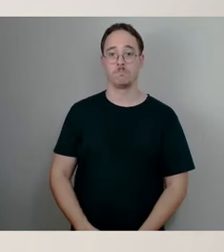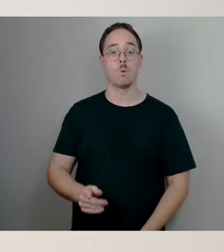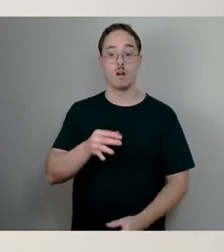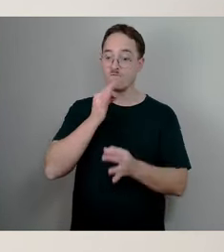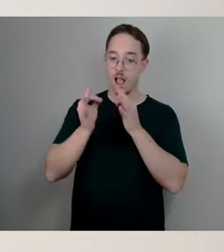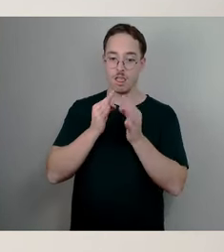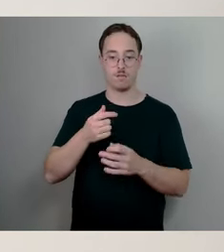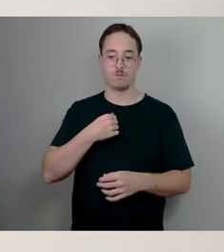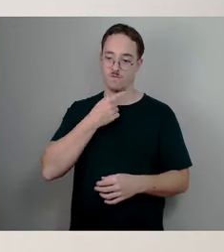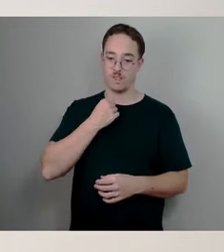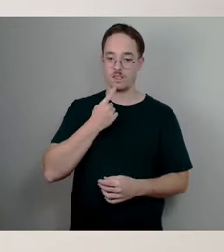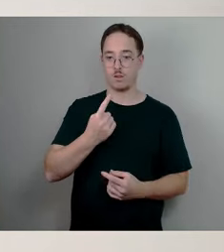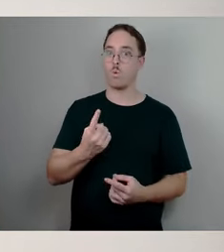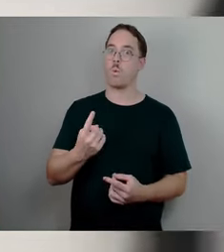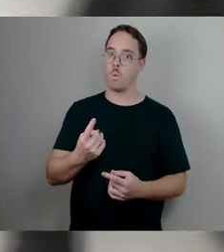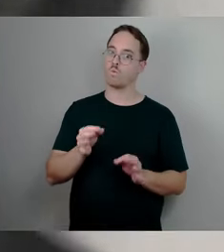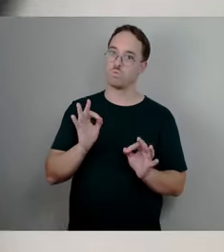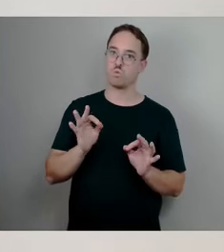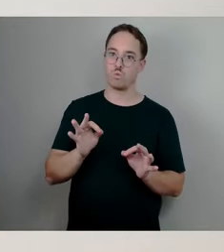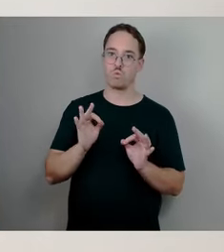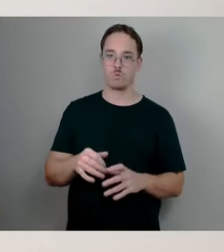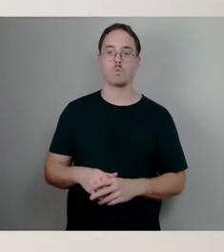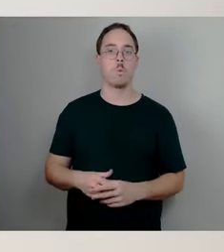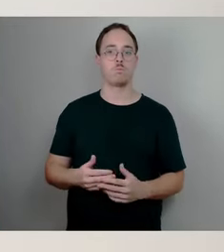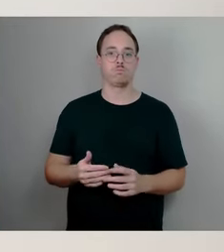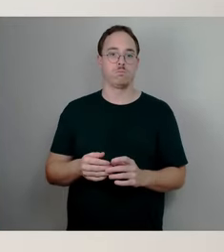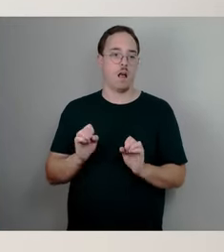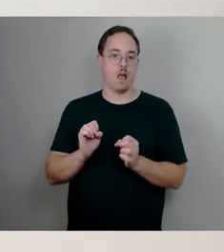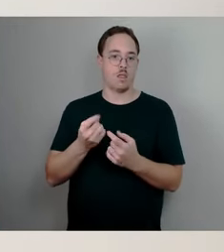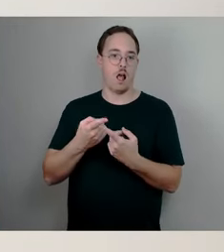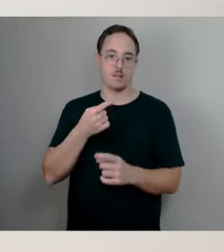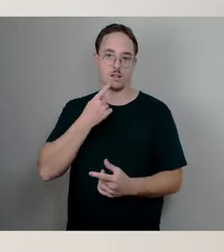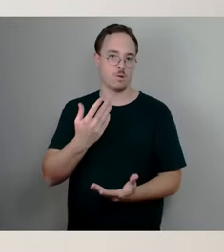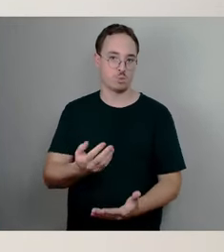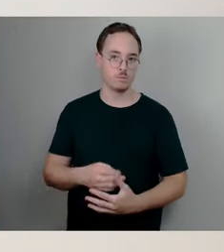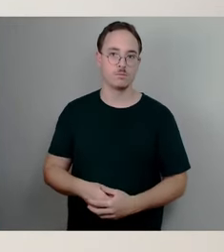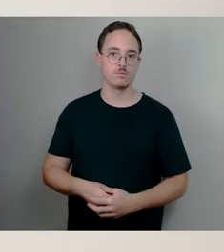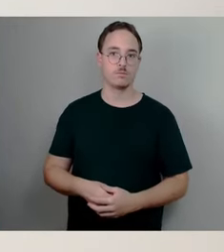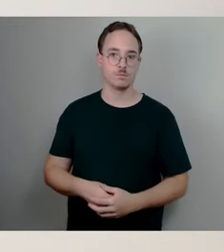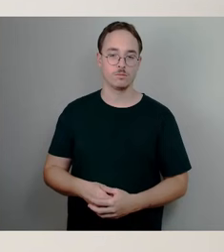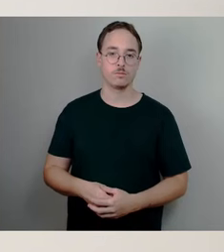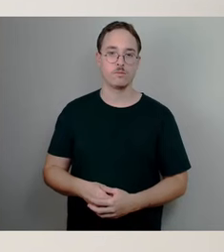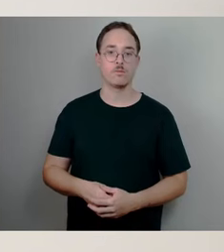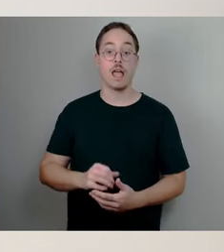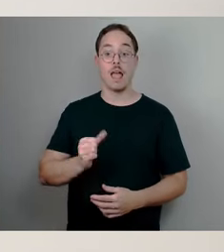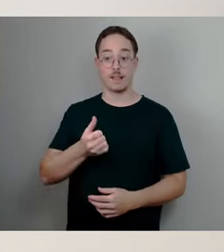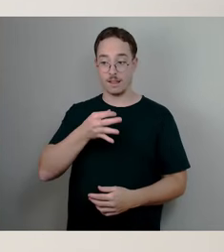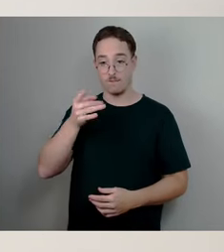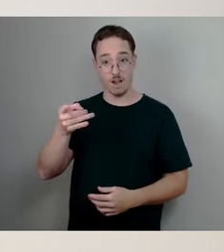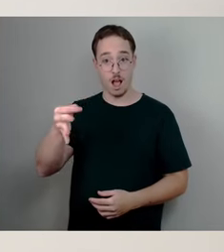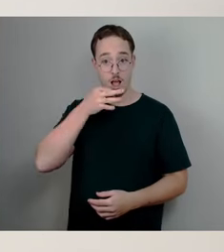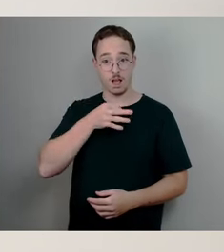unbestritten ist, das ist zu der ersten Frage, wir hatten ein Problem, was die Absicherung angeht bei